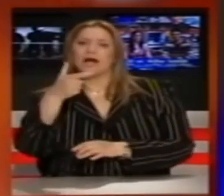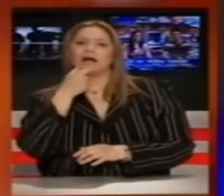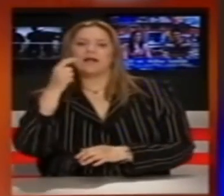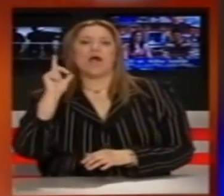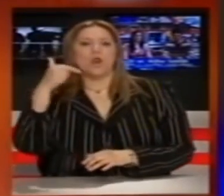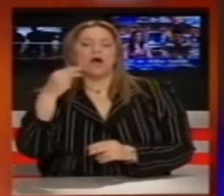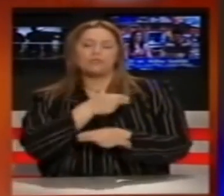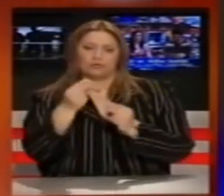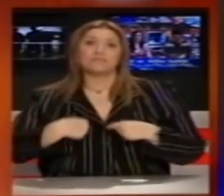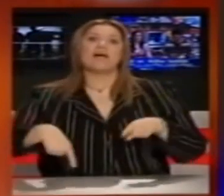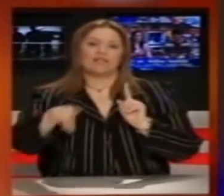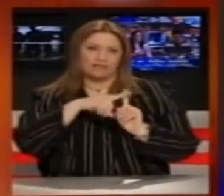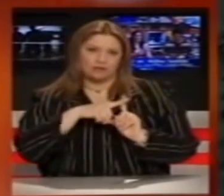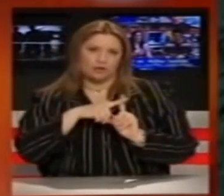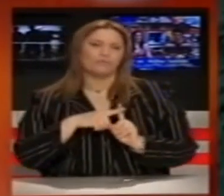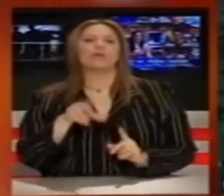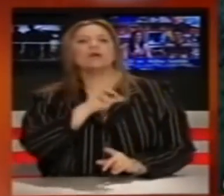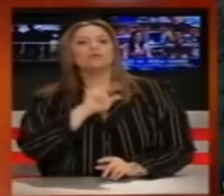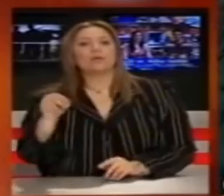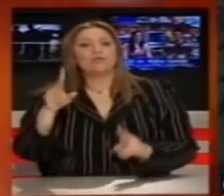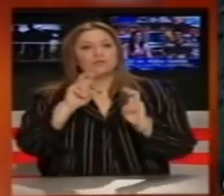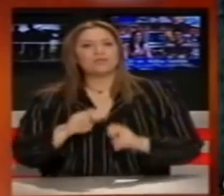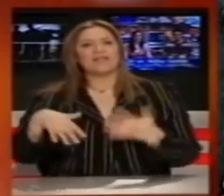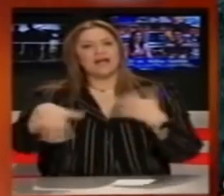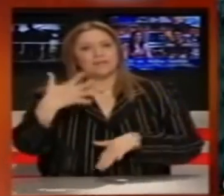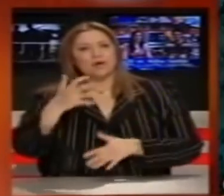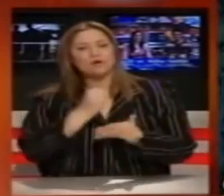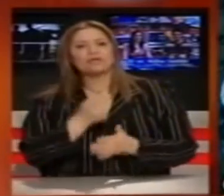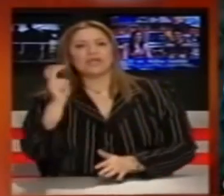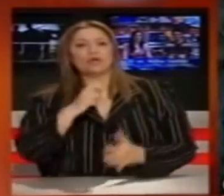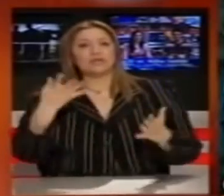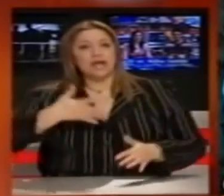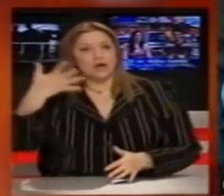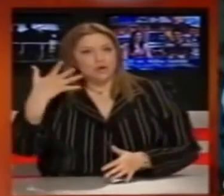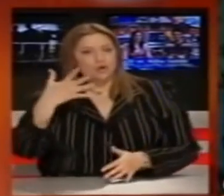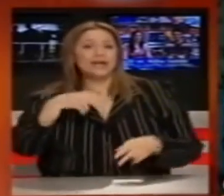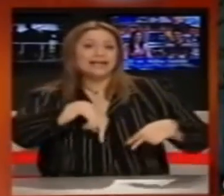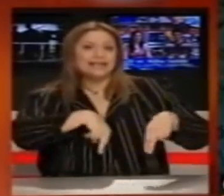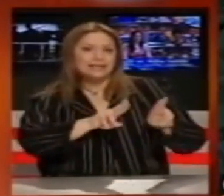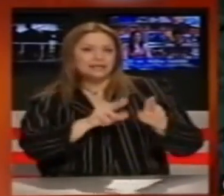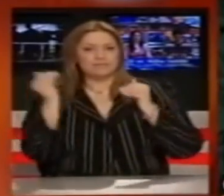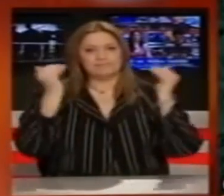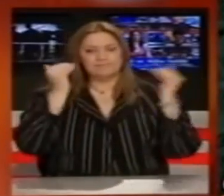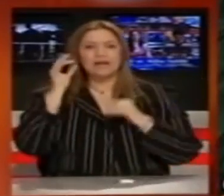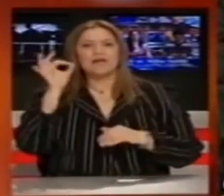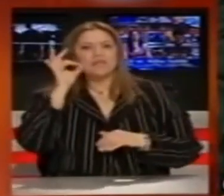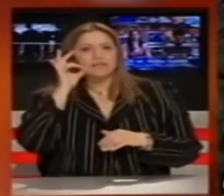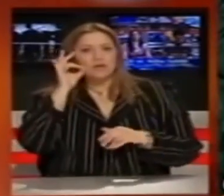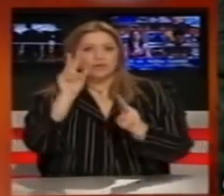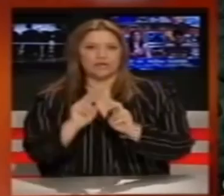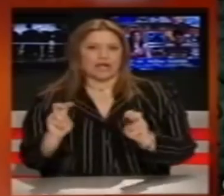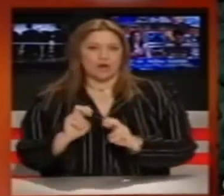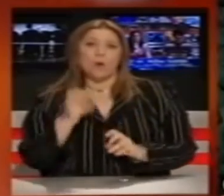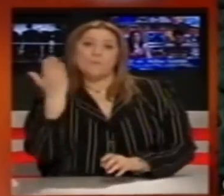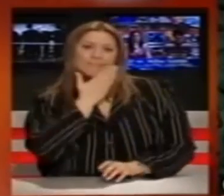τεστ για τη γρήπη των πθυνών που έγιναν σε έναν 15χρονο και έναν 29χρονο κυνηγό οι οποίοι νοσηλεύονται με ύποπτα συμπτώματα στη Θεσσαλονίκη.